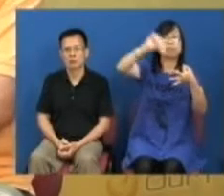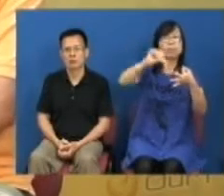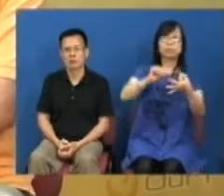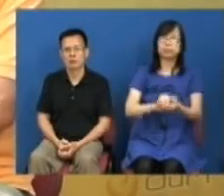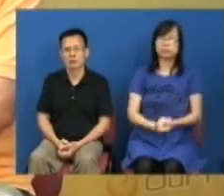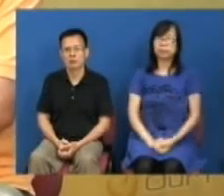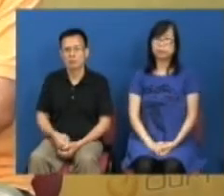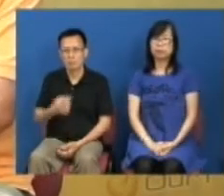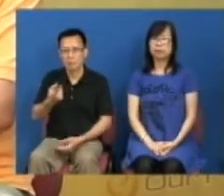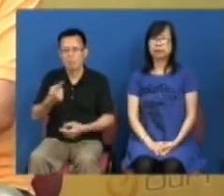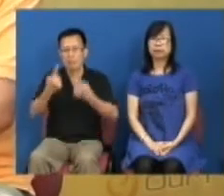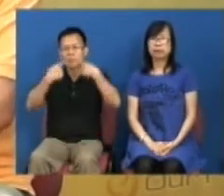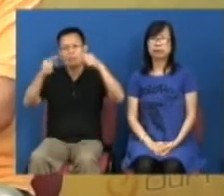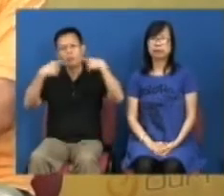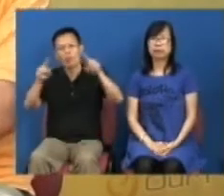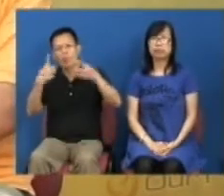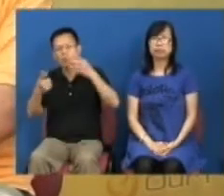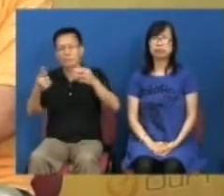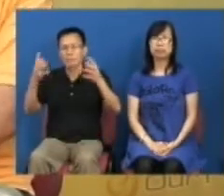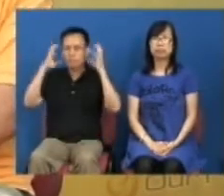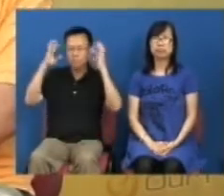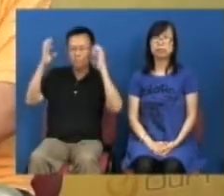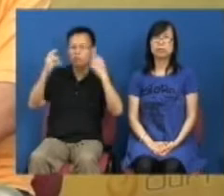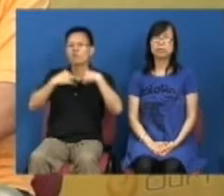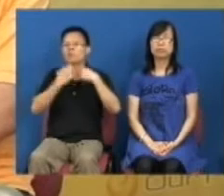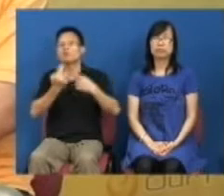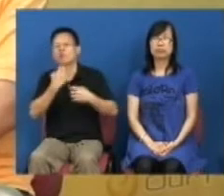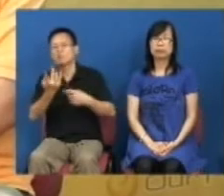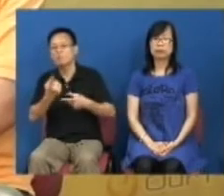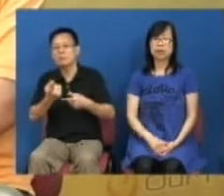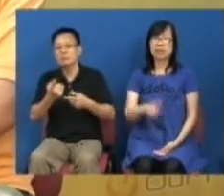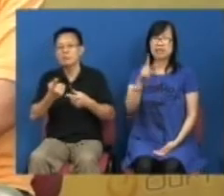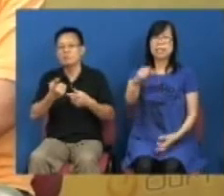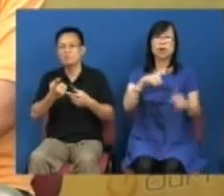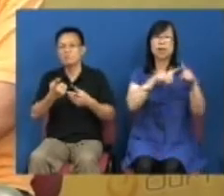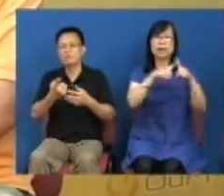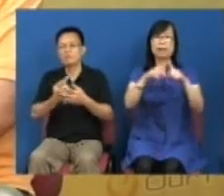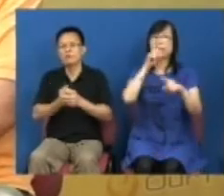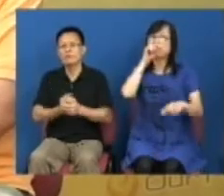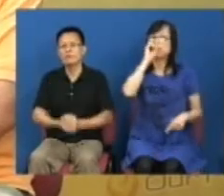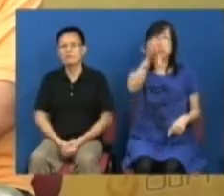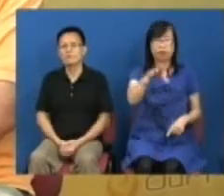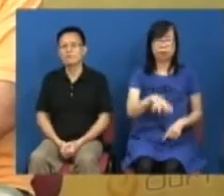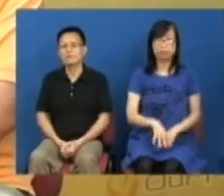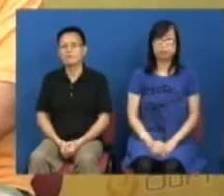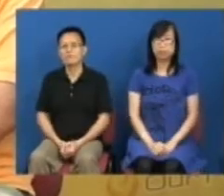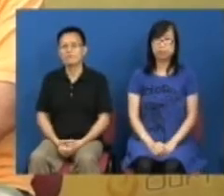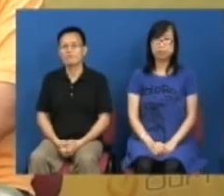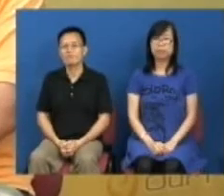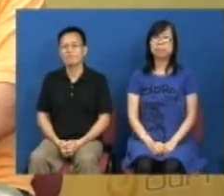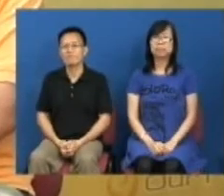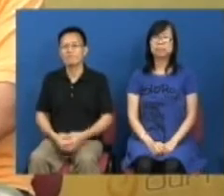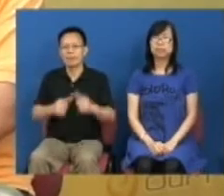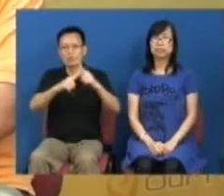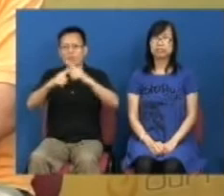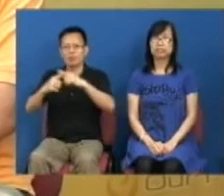口号这些是否音乐还是草音会否引致到你们这是人民的呼声我会这样形容人民的呼